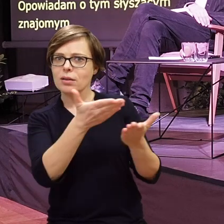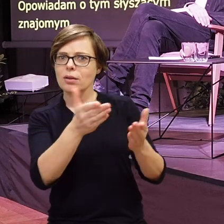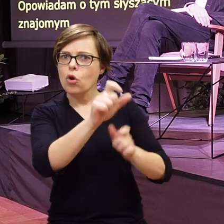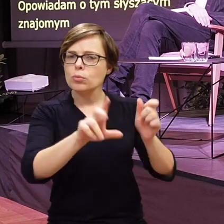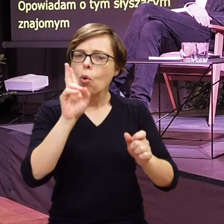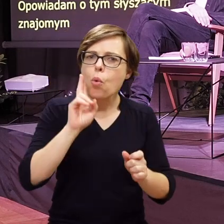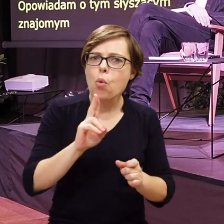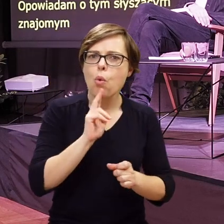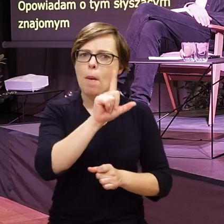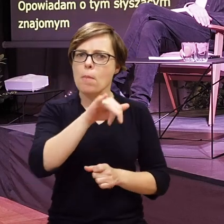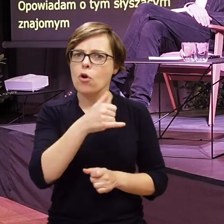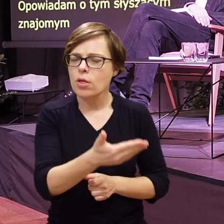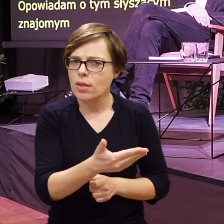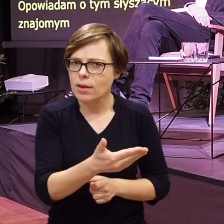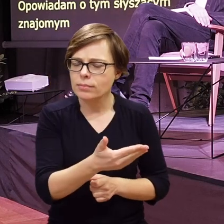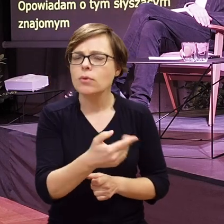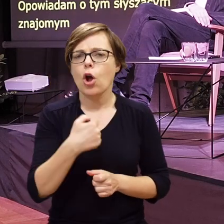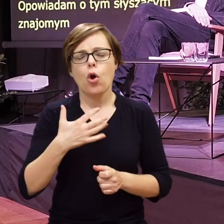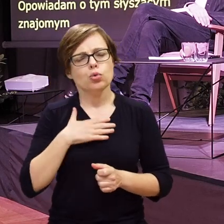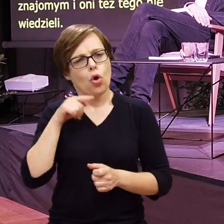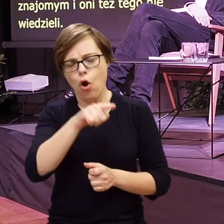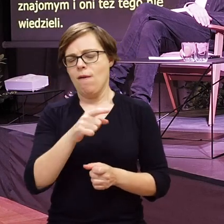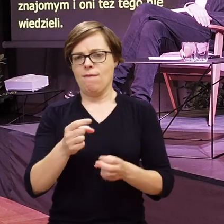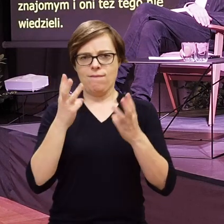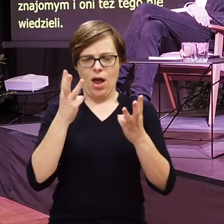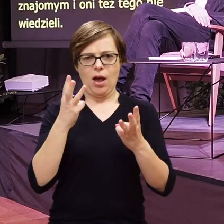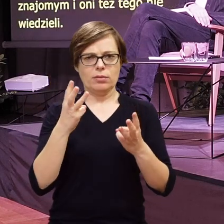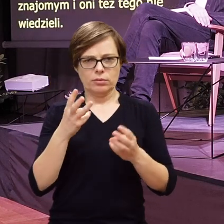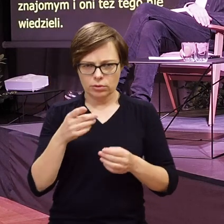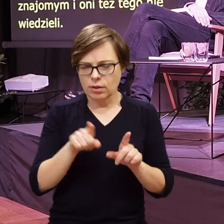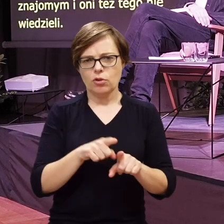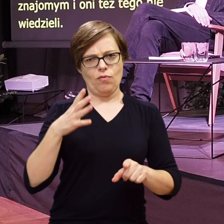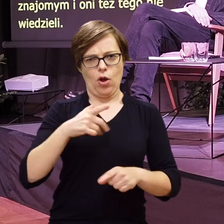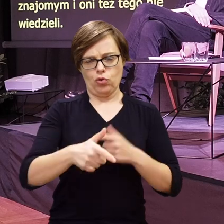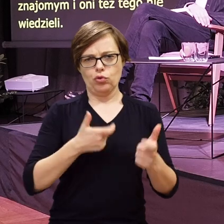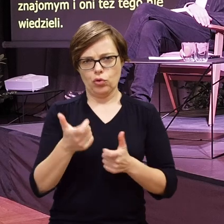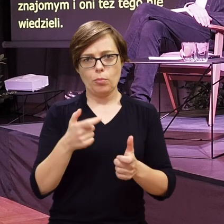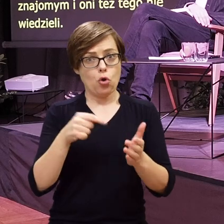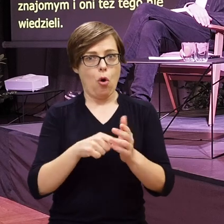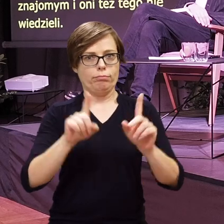migowy, wydawało mi się czymś, co bardzo warto zrobić. Tak się zaczęło.